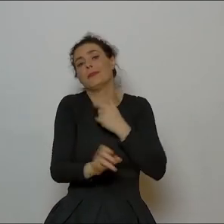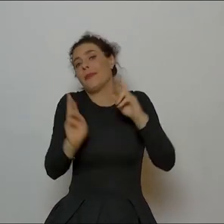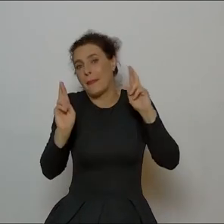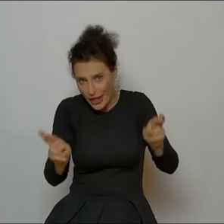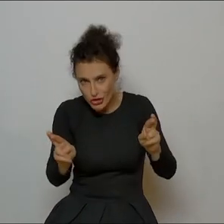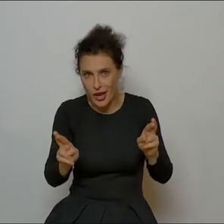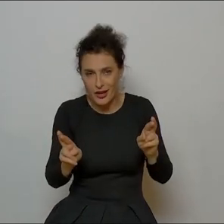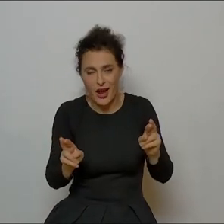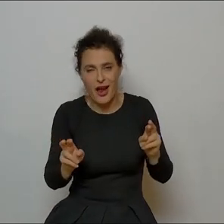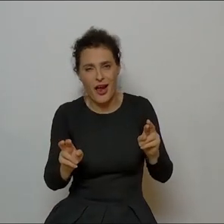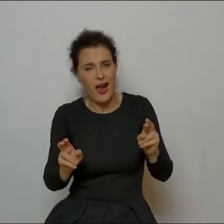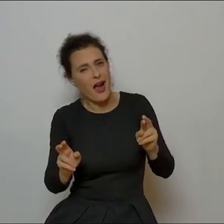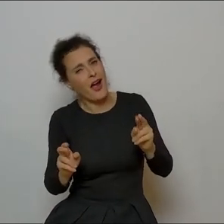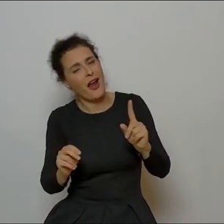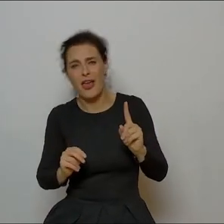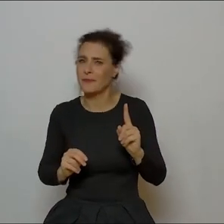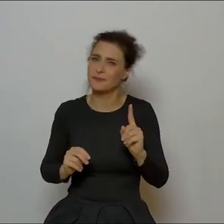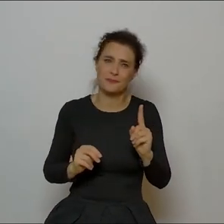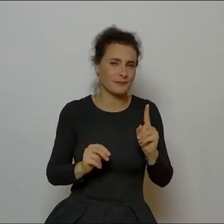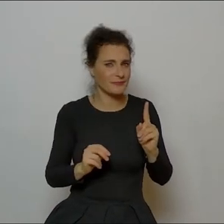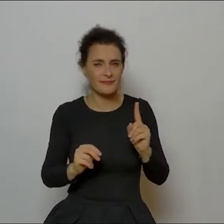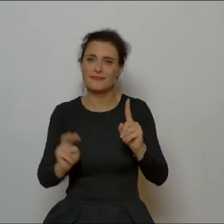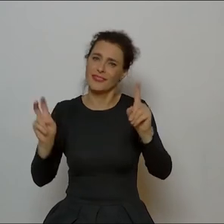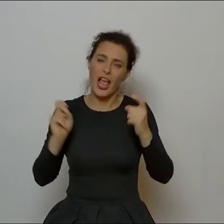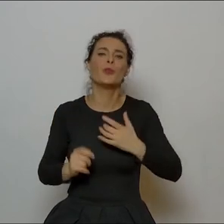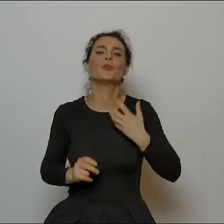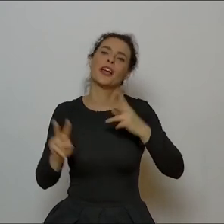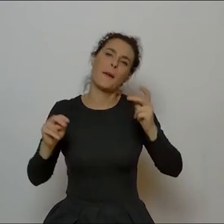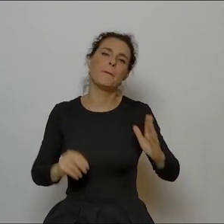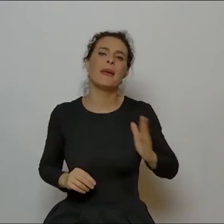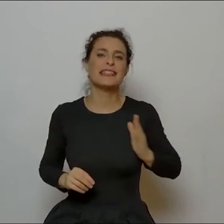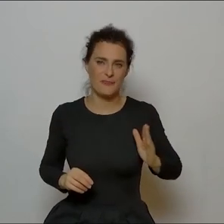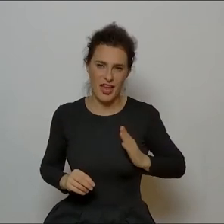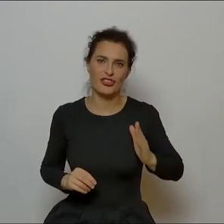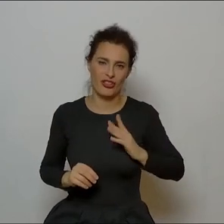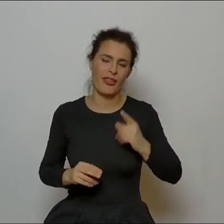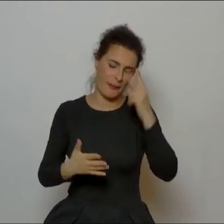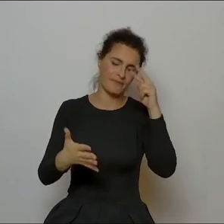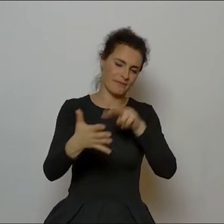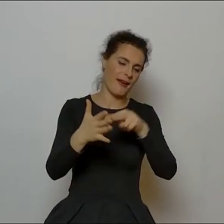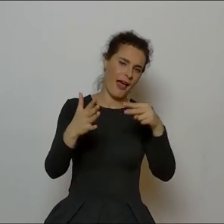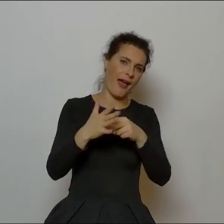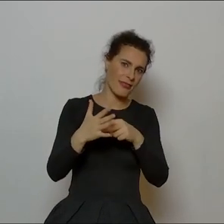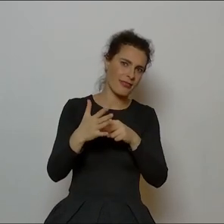ale chyba, chyba raczej, myślę, że bezpiecznie jest się niejako czuć, zakładając